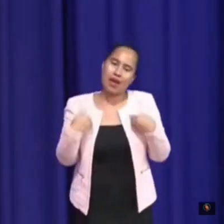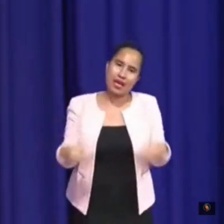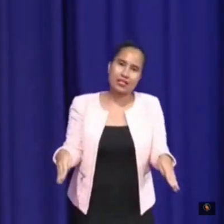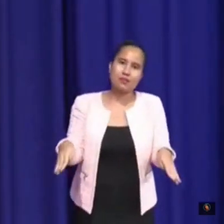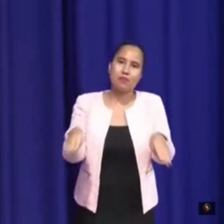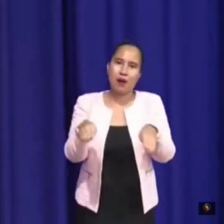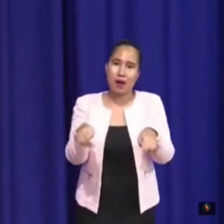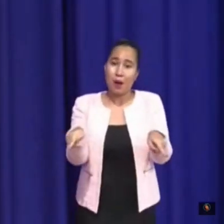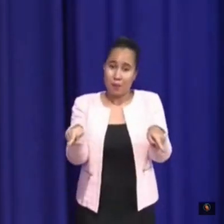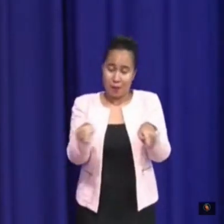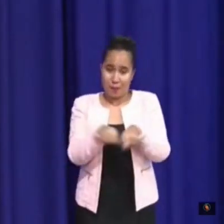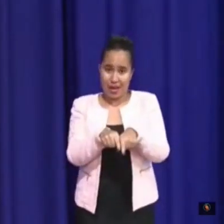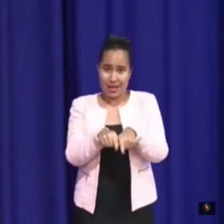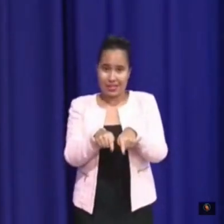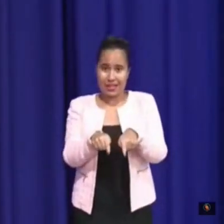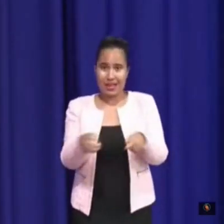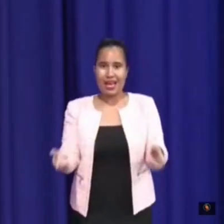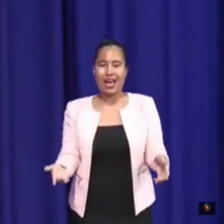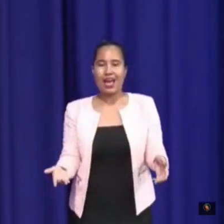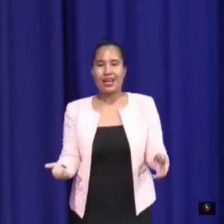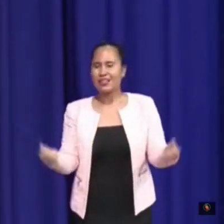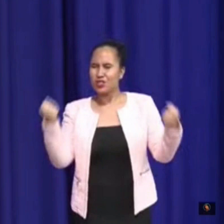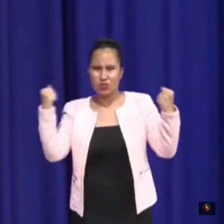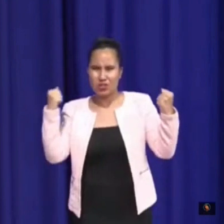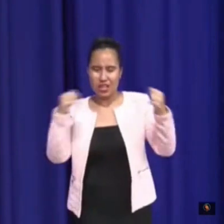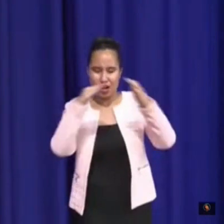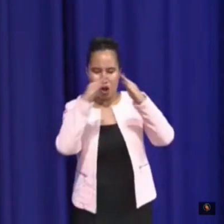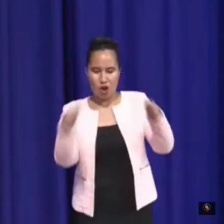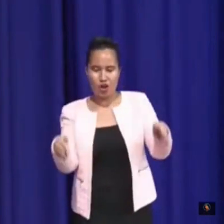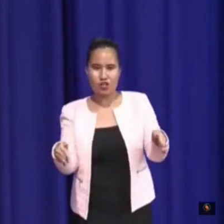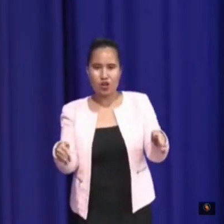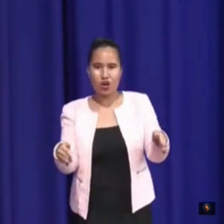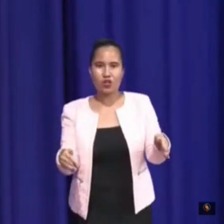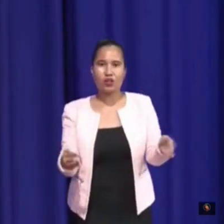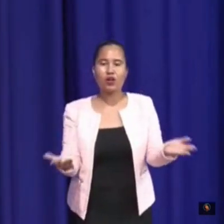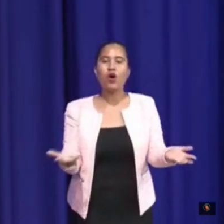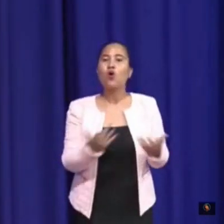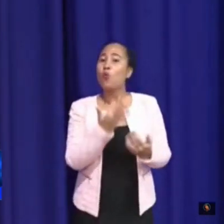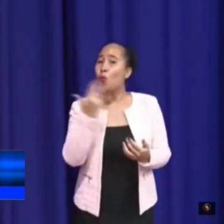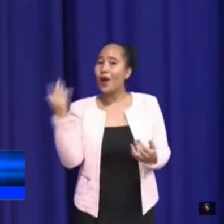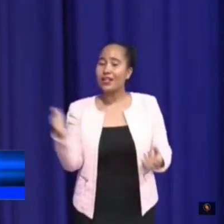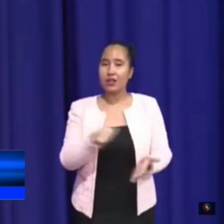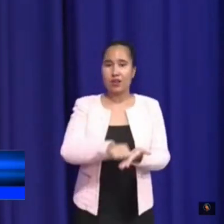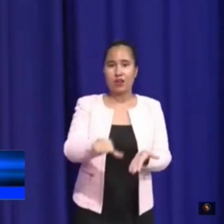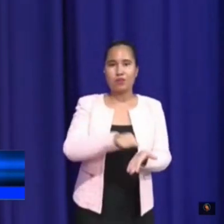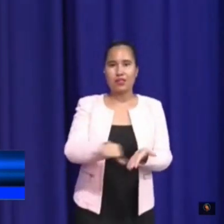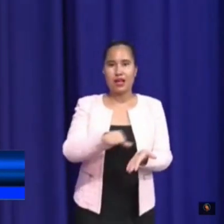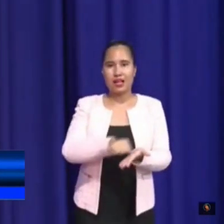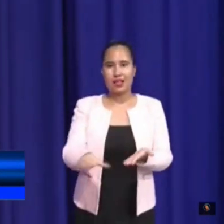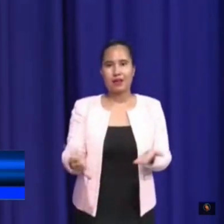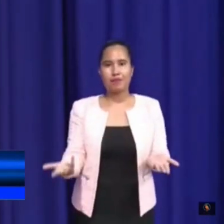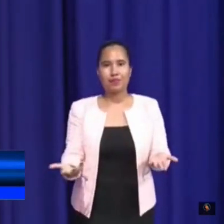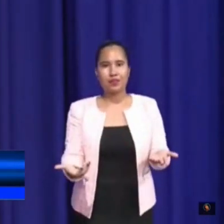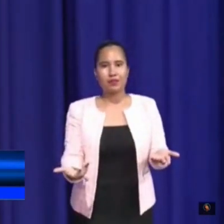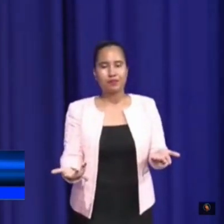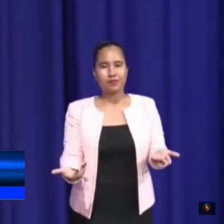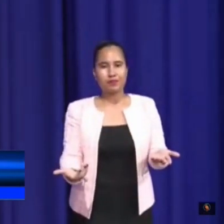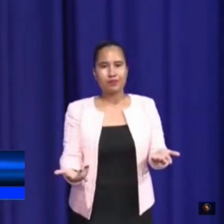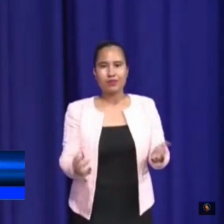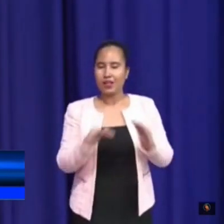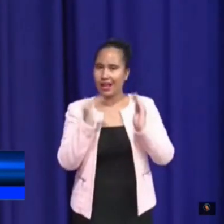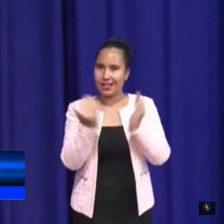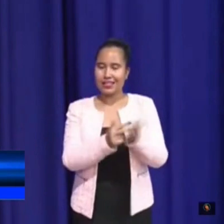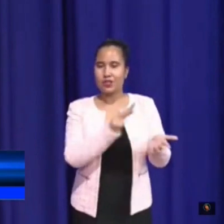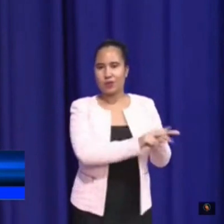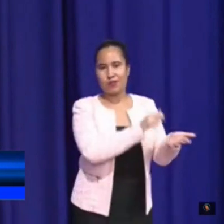en sociaal zwakke huishouden. De gelden zijn allemaal op de rekening van het ministerie van Sociale Zaken en Volkshuisvesting. We zijn bezig met